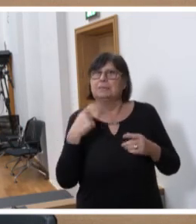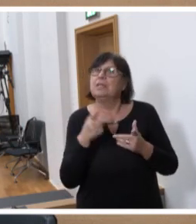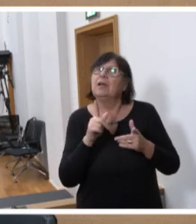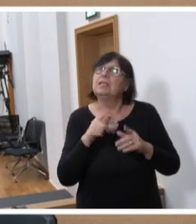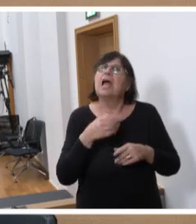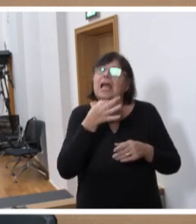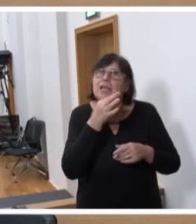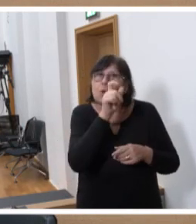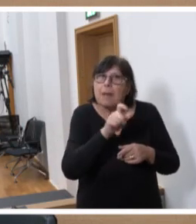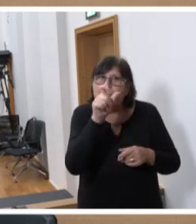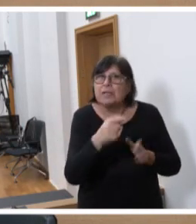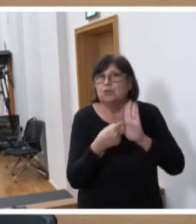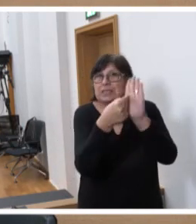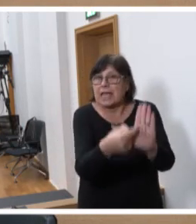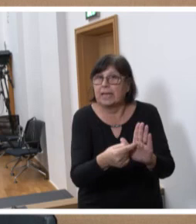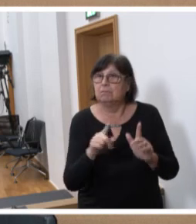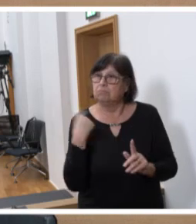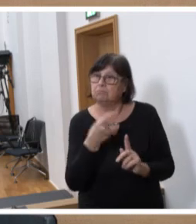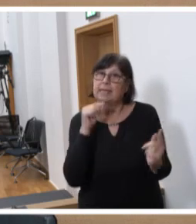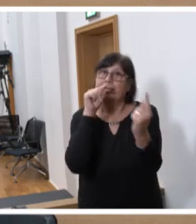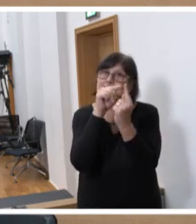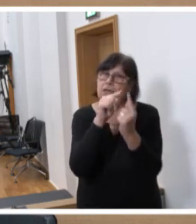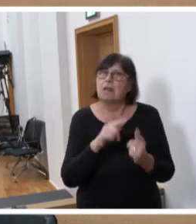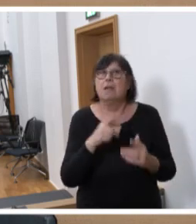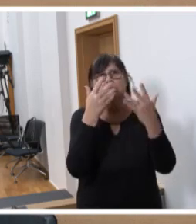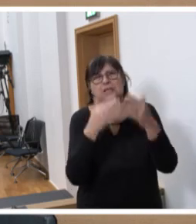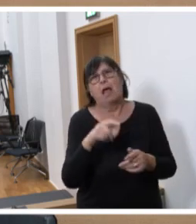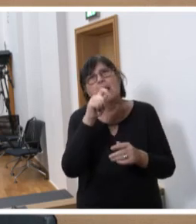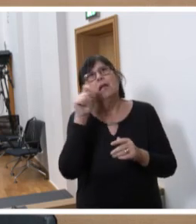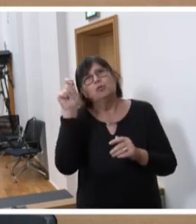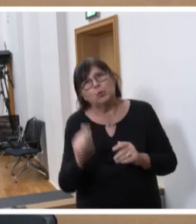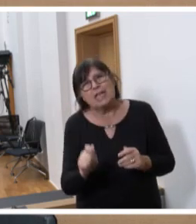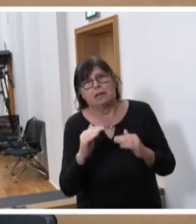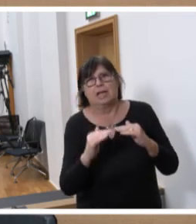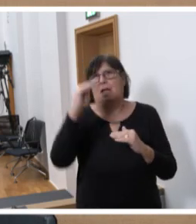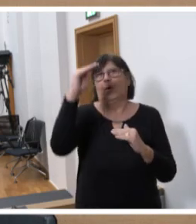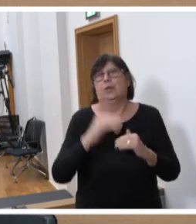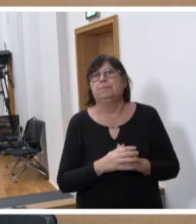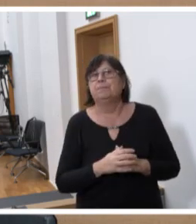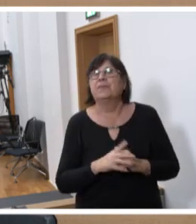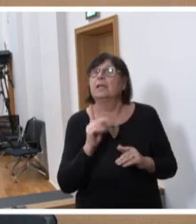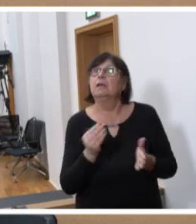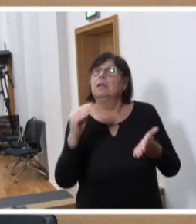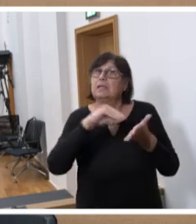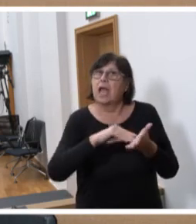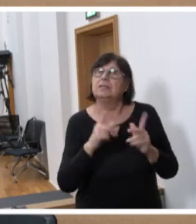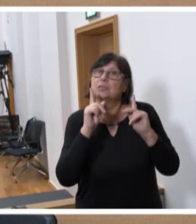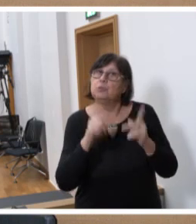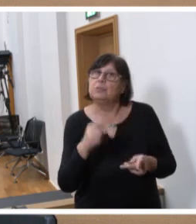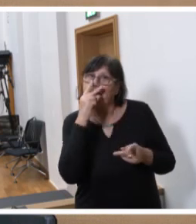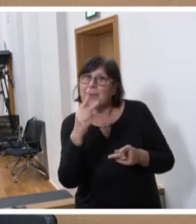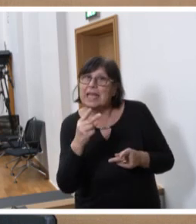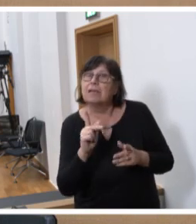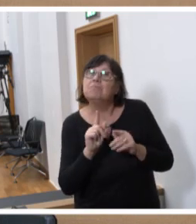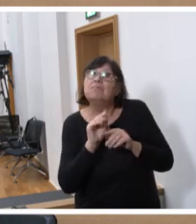Denn es ist unser Ziel, die Zahl der Studierenden im Saarland zu erhöhen. Dazu müssen wir den Blick über